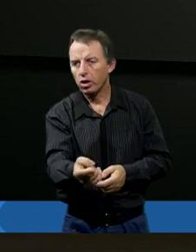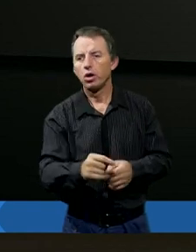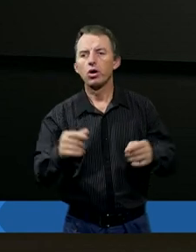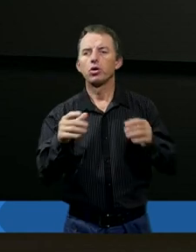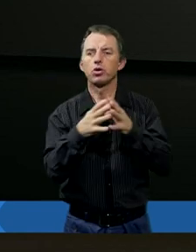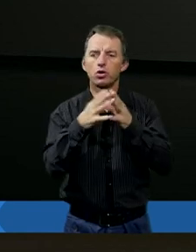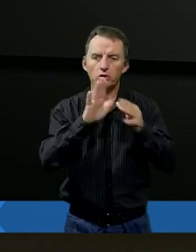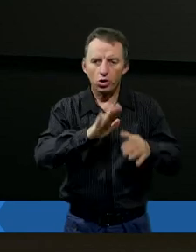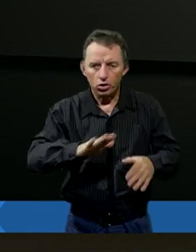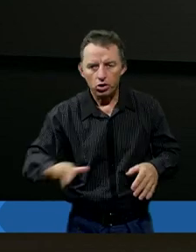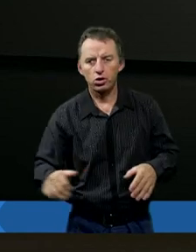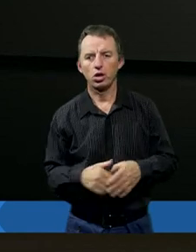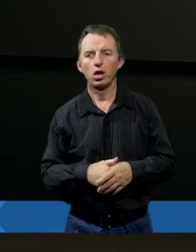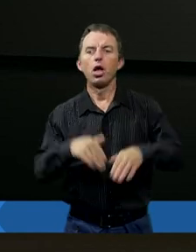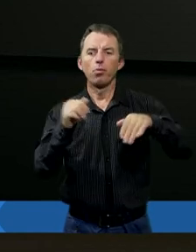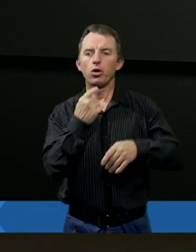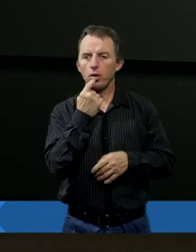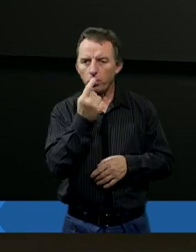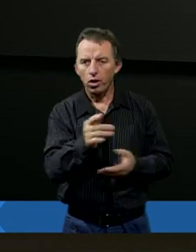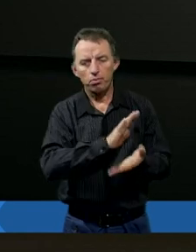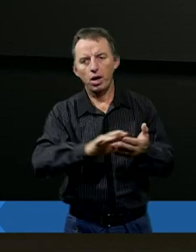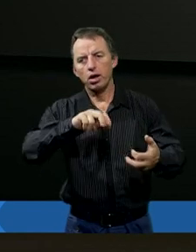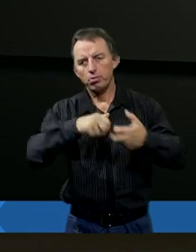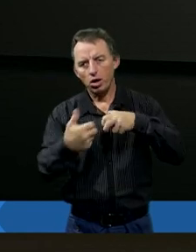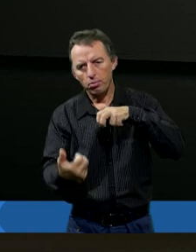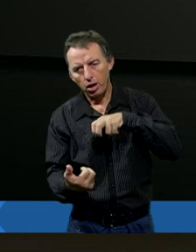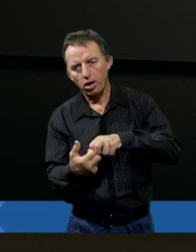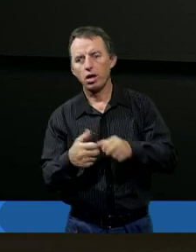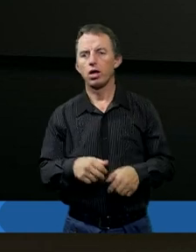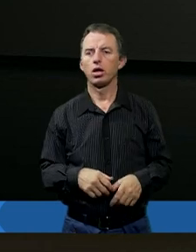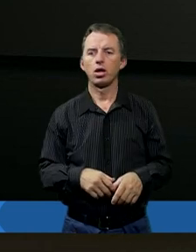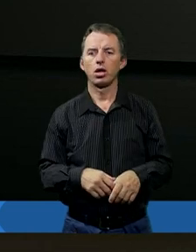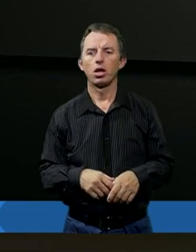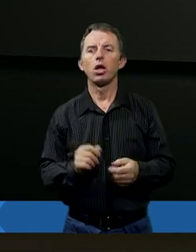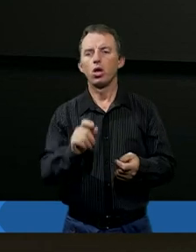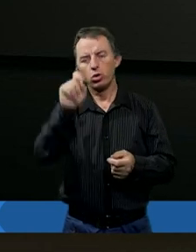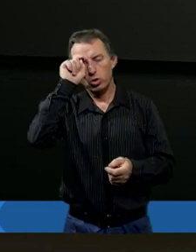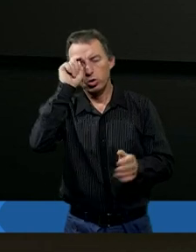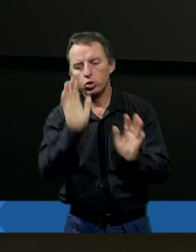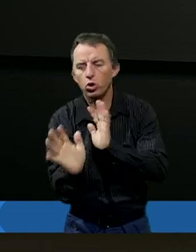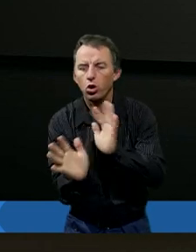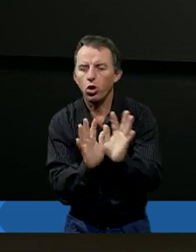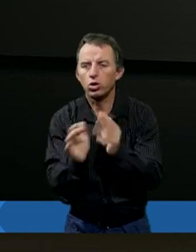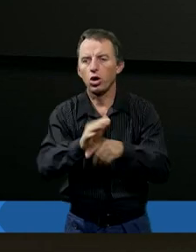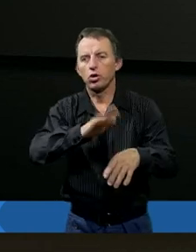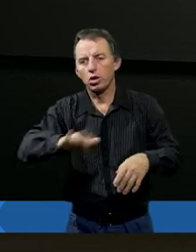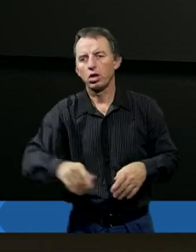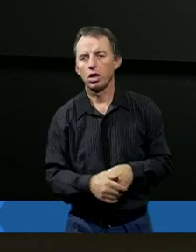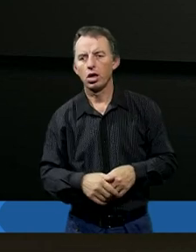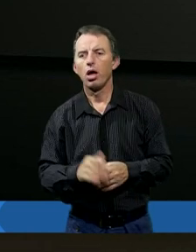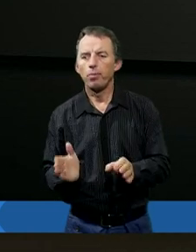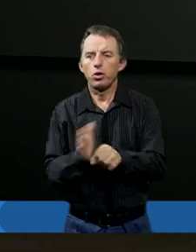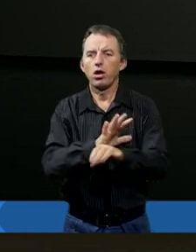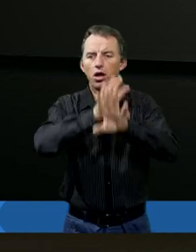Dziesięcioro dzieci, można by powiedzieć, bez problemów, no, z troskami o dzieci, ale poza tym